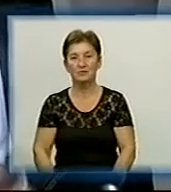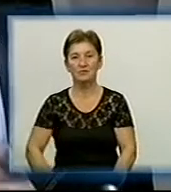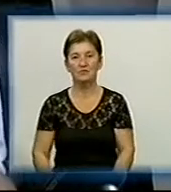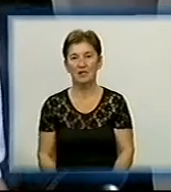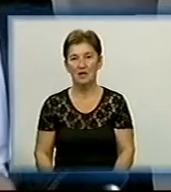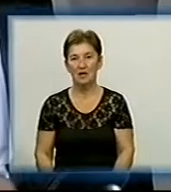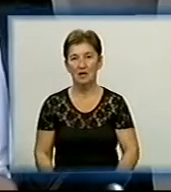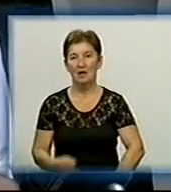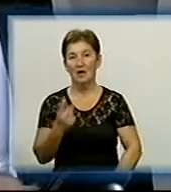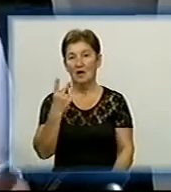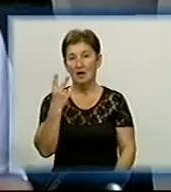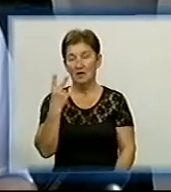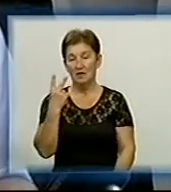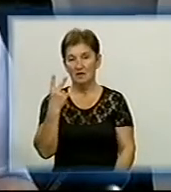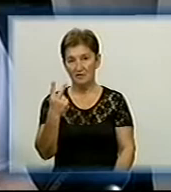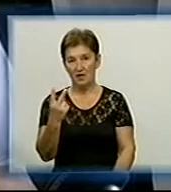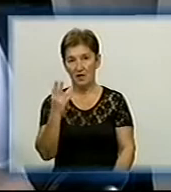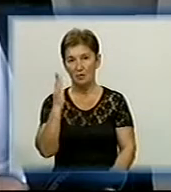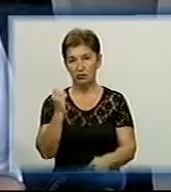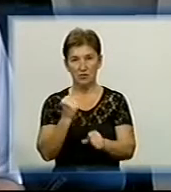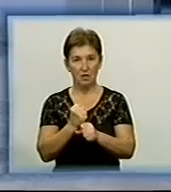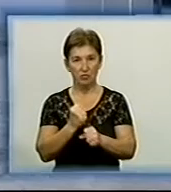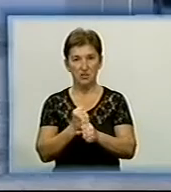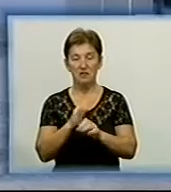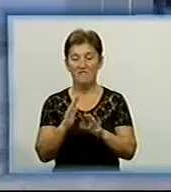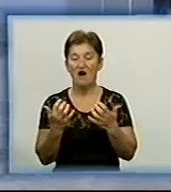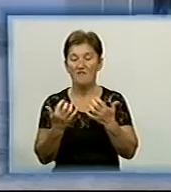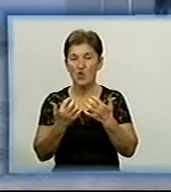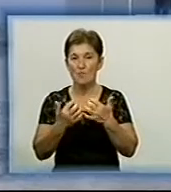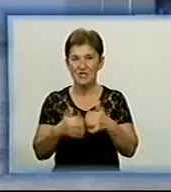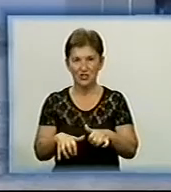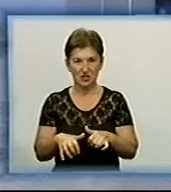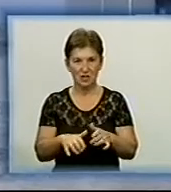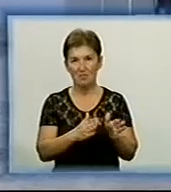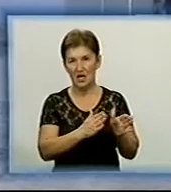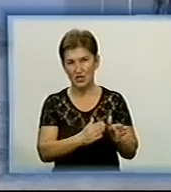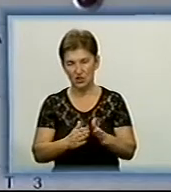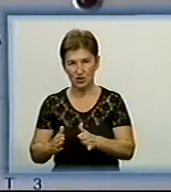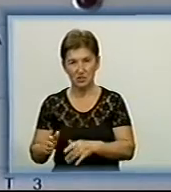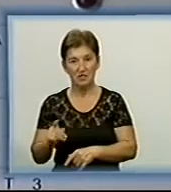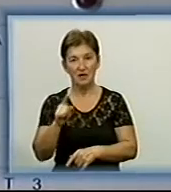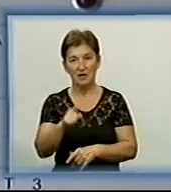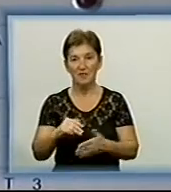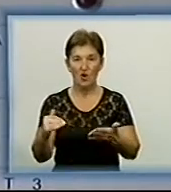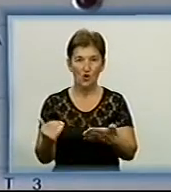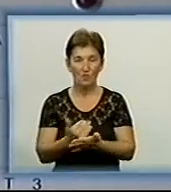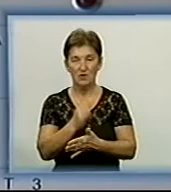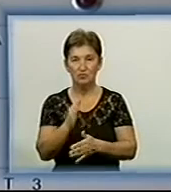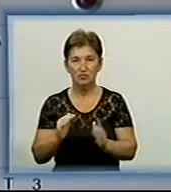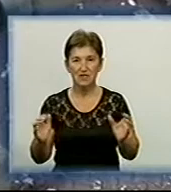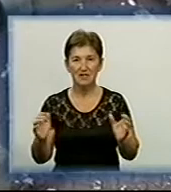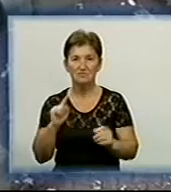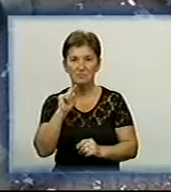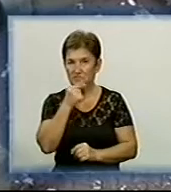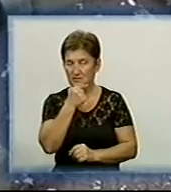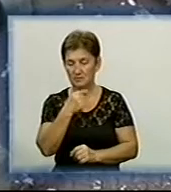Два модулі у нас фактично будуть працювати в автоматичному режимі Лише на цій котельні завдяки технічному оновленню вдасться заощадити більше 50